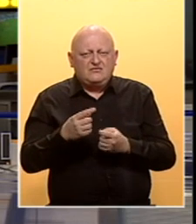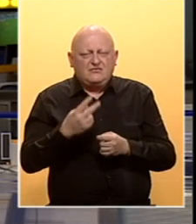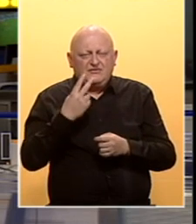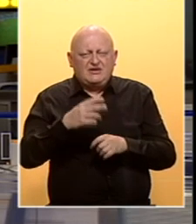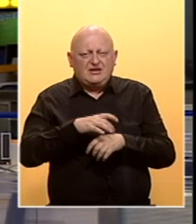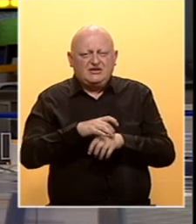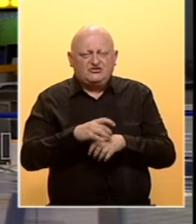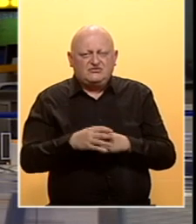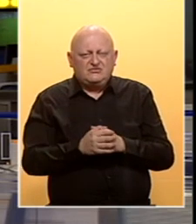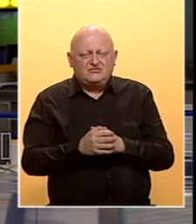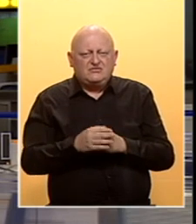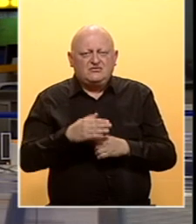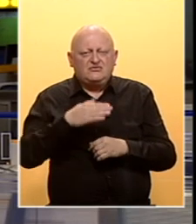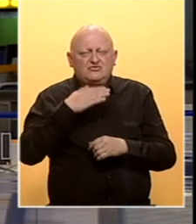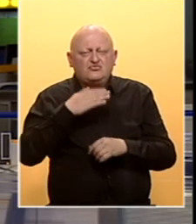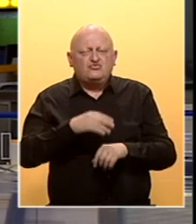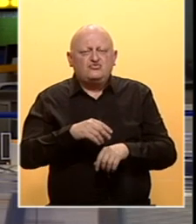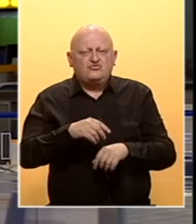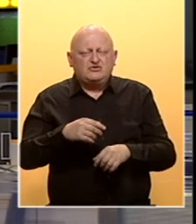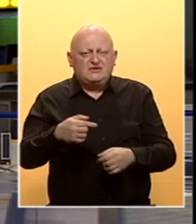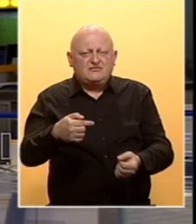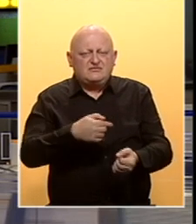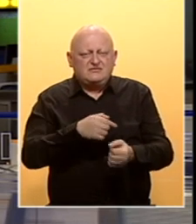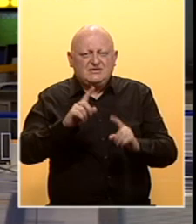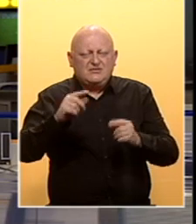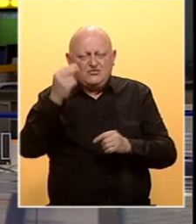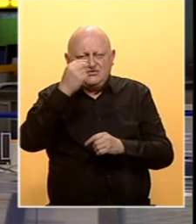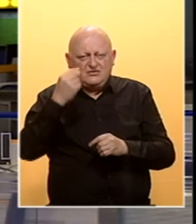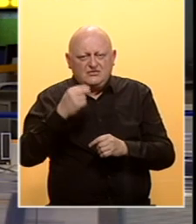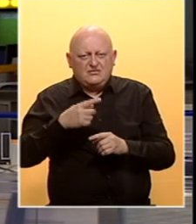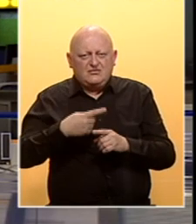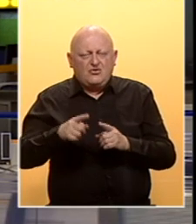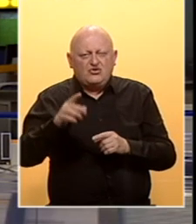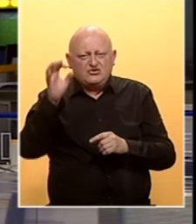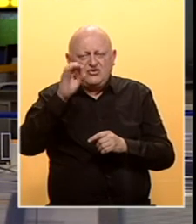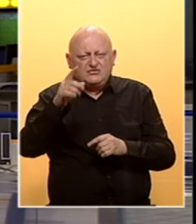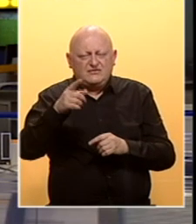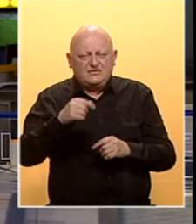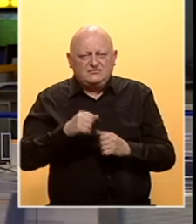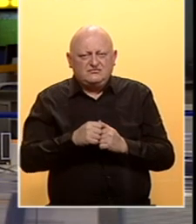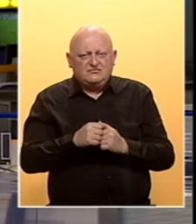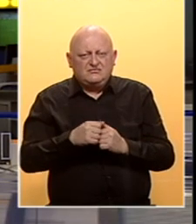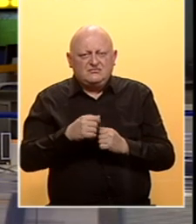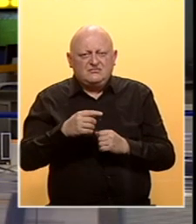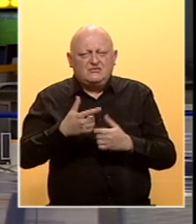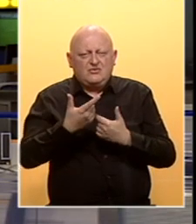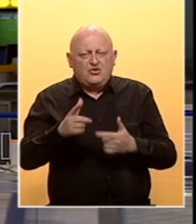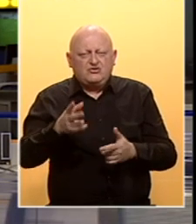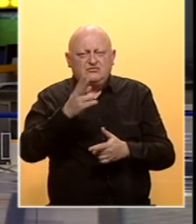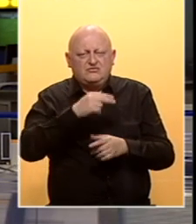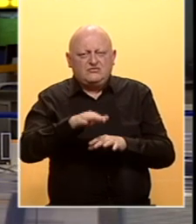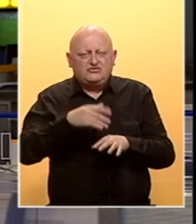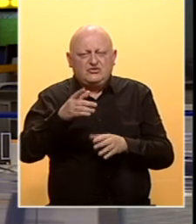vida liječenja. U Zavodu za Transfuzijsku medicinu Republike Srpske nedostaje oprema za ovakvo liječenje. Na odobrenje nadležnih za